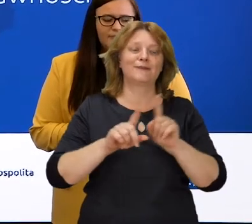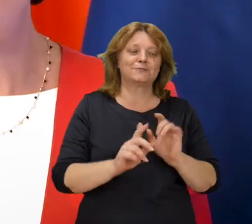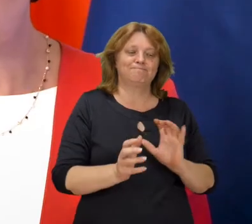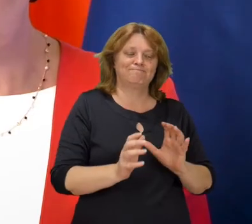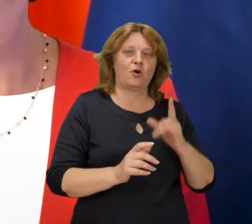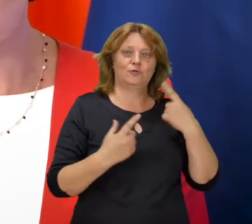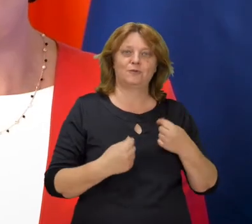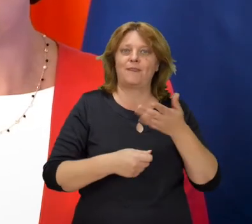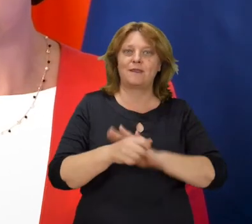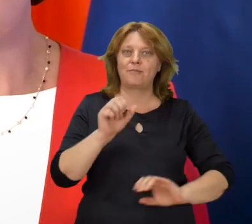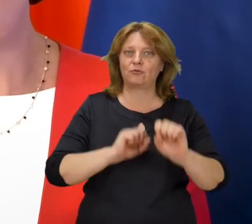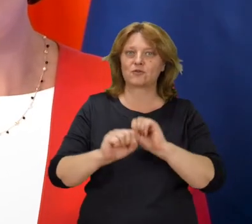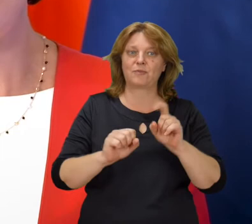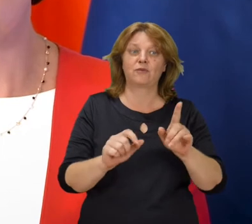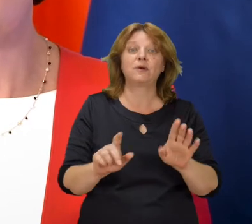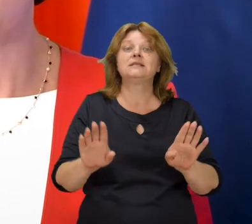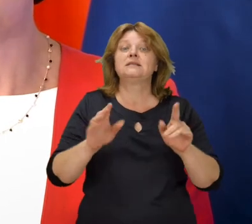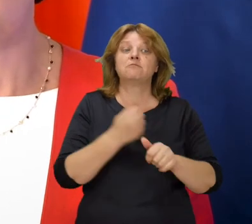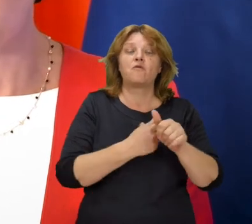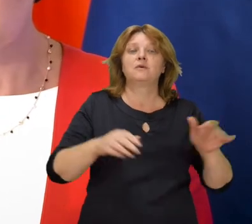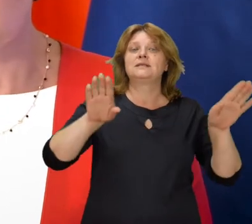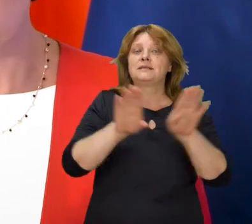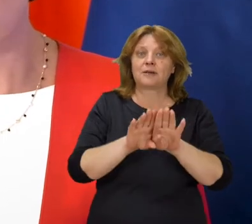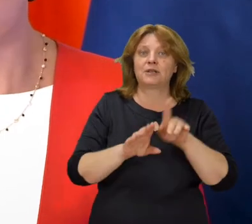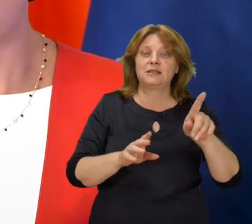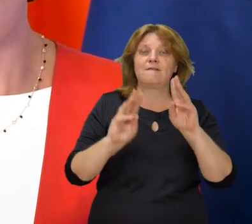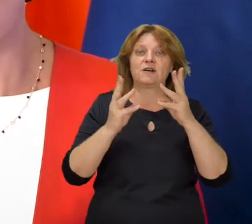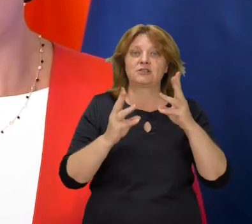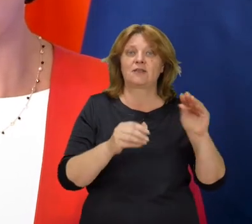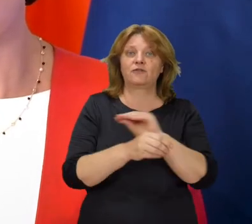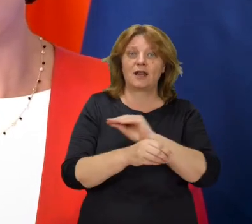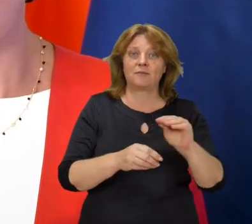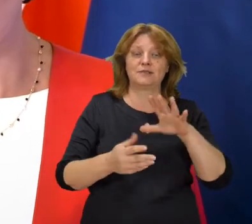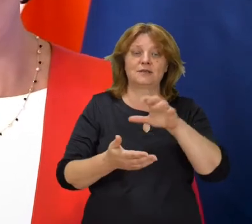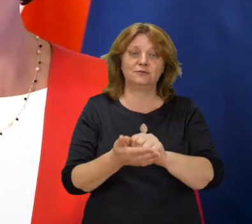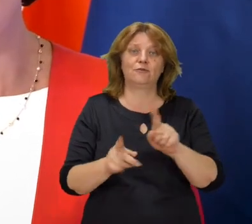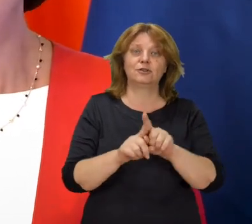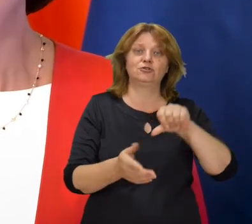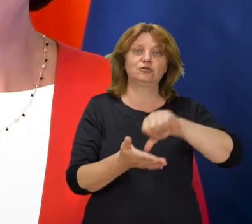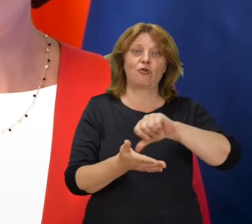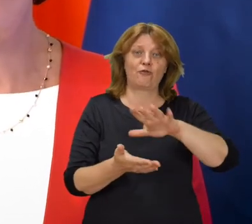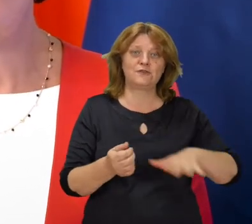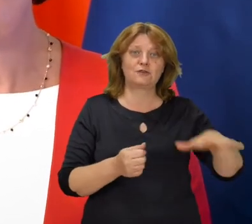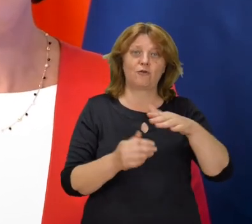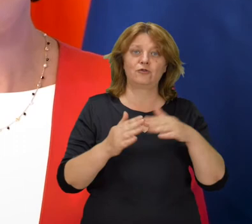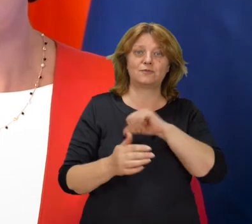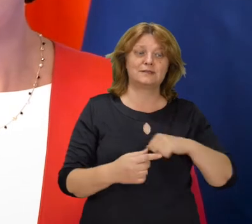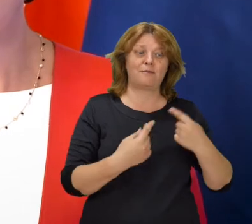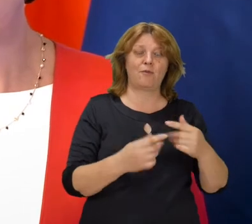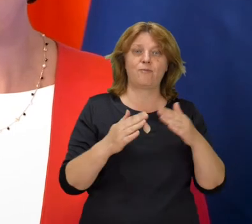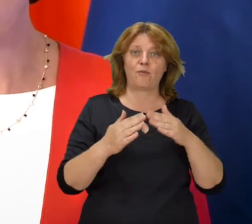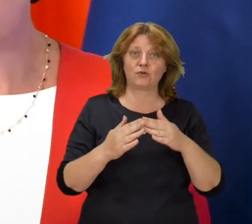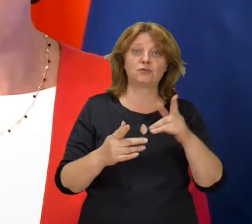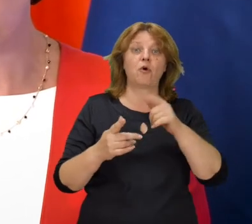osoby niepełnosprawne, które zamknięcie warsztatów terapii zajęciowych, środowiskowych, domów samopomocy spowodowały, że